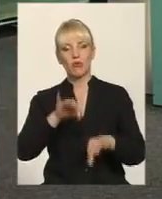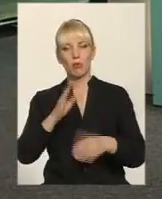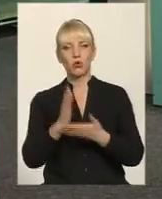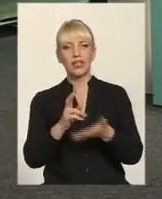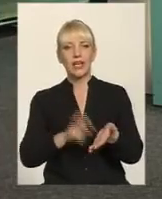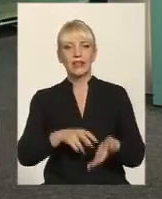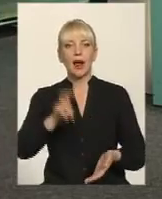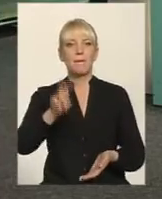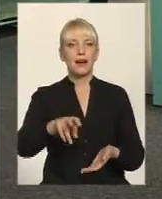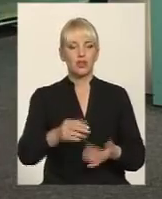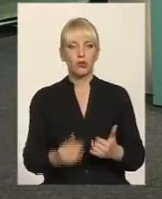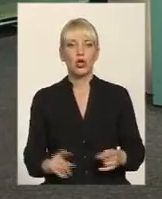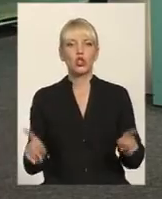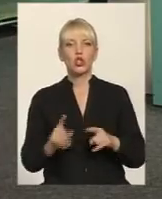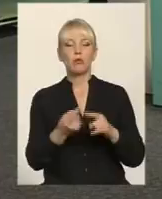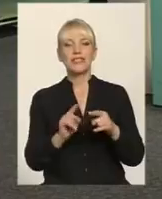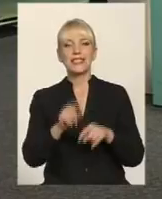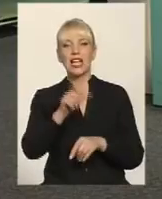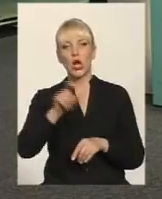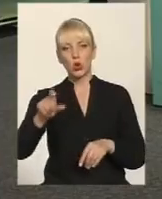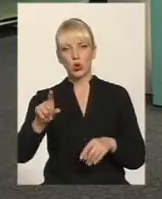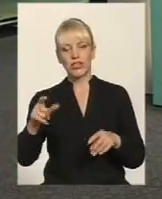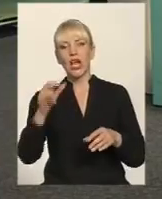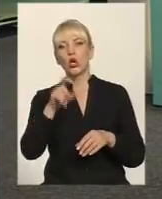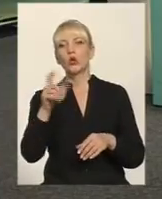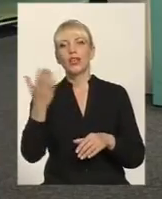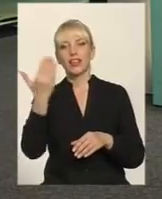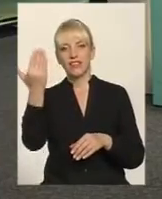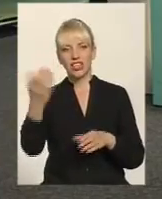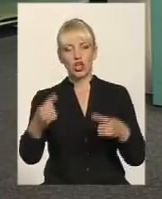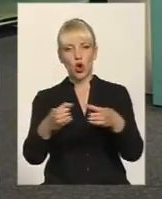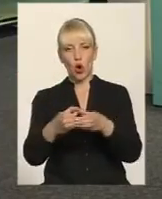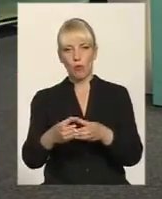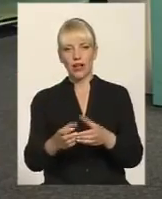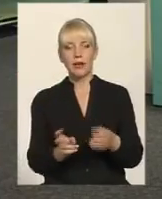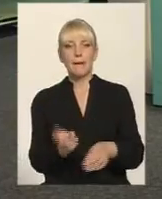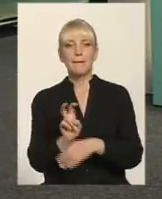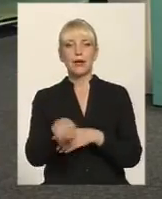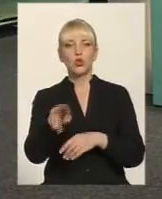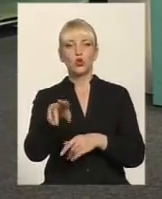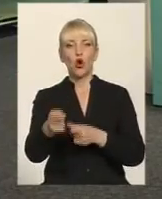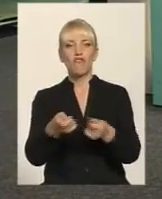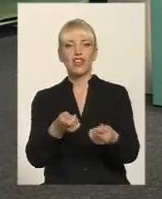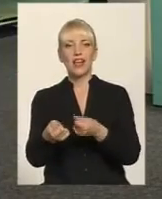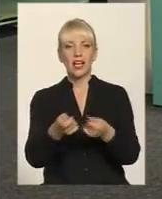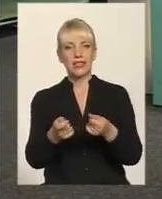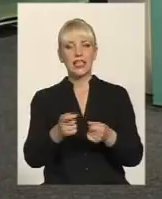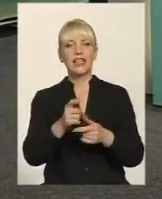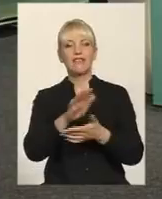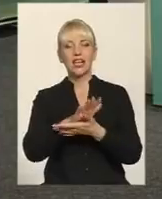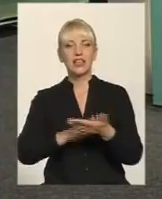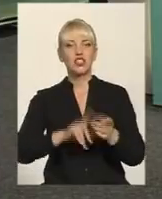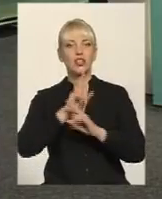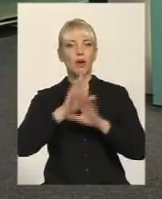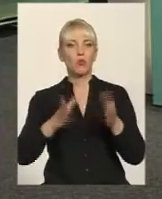що ці люди і їхні люди, які в їхній команді, прийдуть до влади і в дальнішому не будуть платити ні за землю,